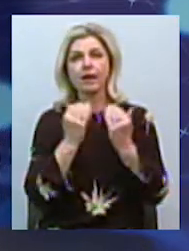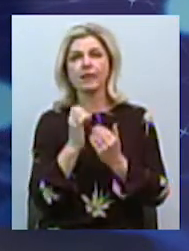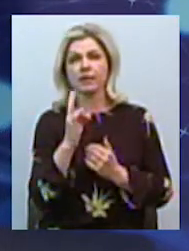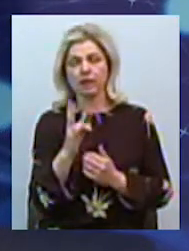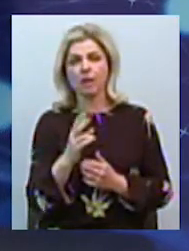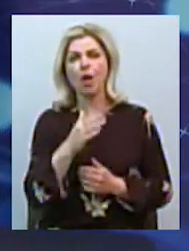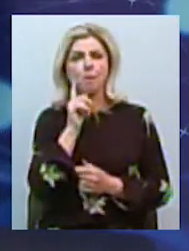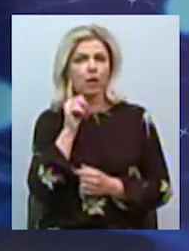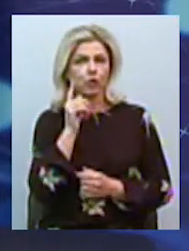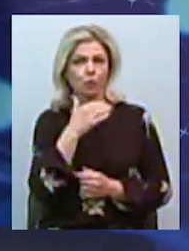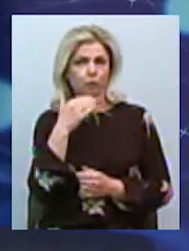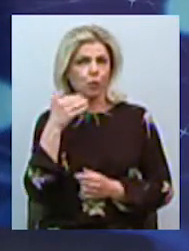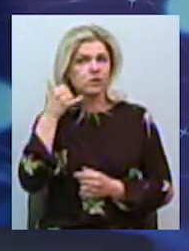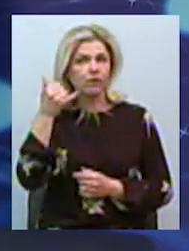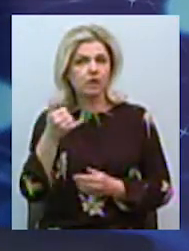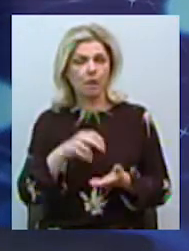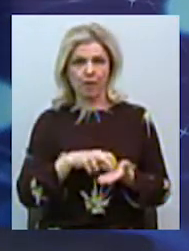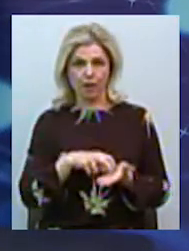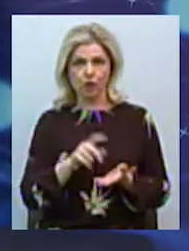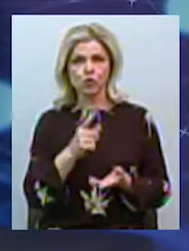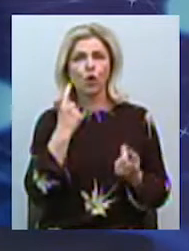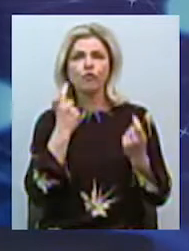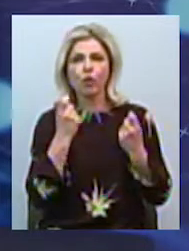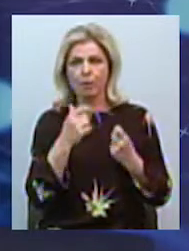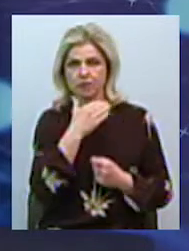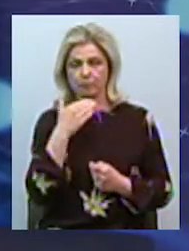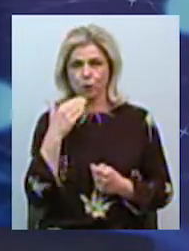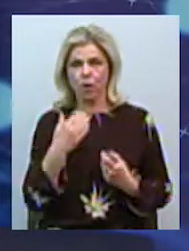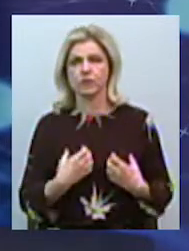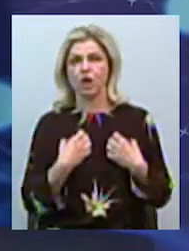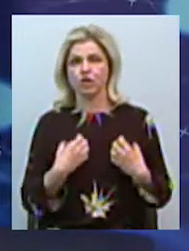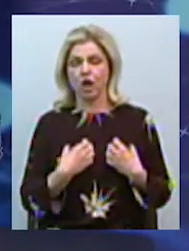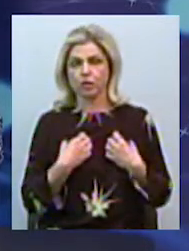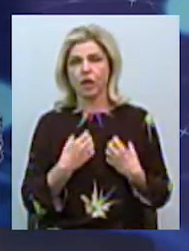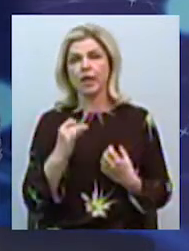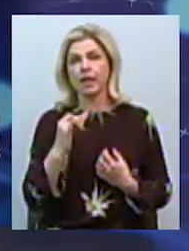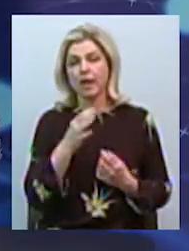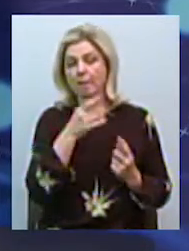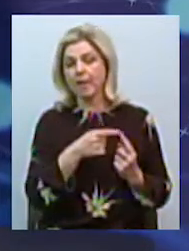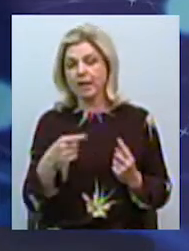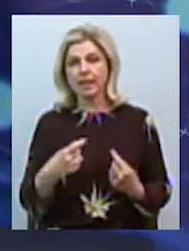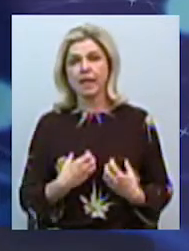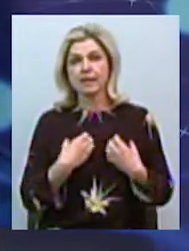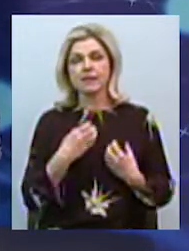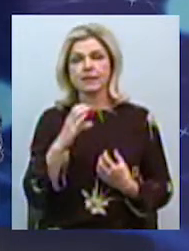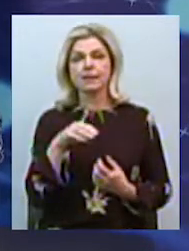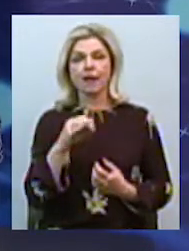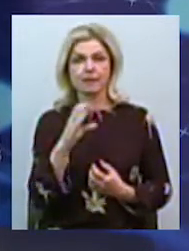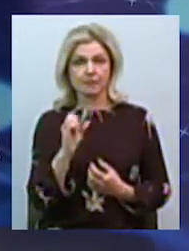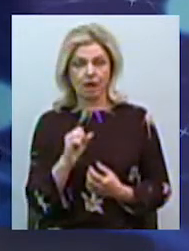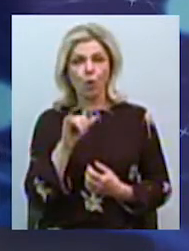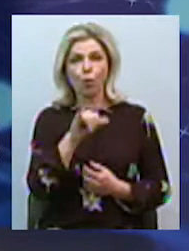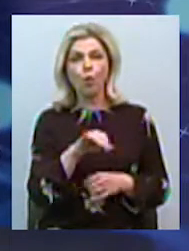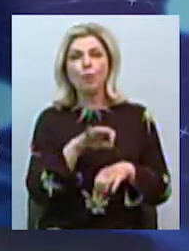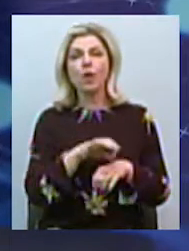особливо, вони боялися, тому що інформації багато, устрашаючої інформації багато. І в період стреса, ми знаємо, у больних з